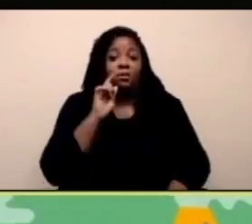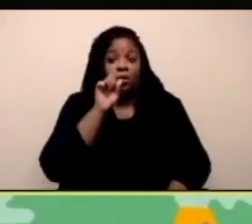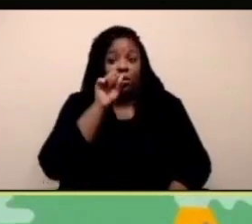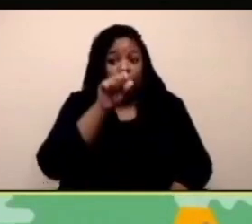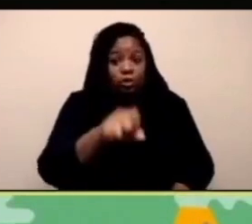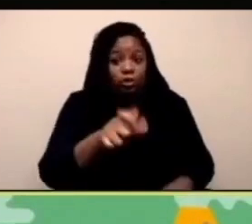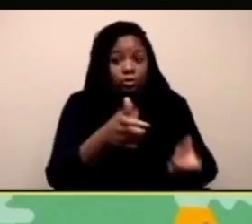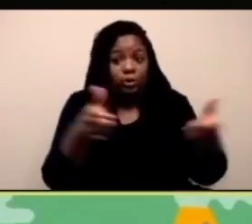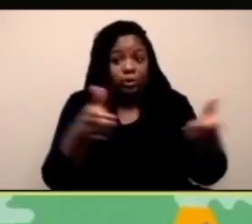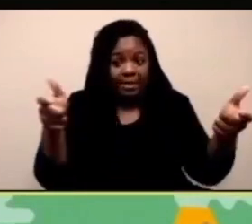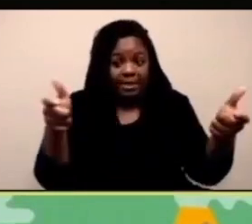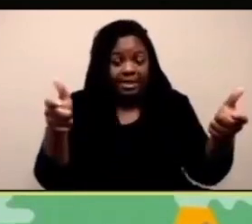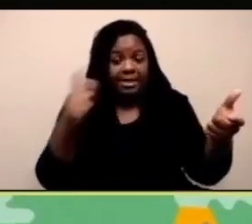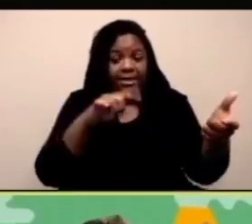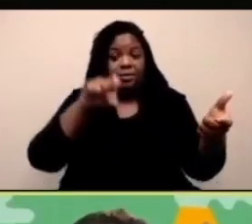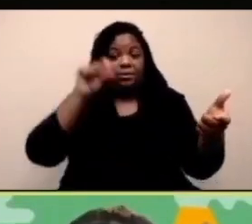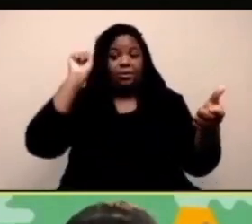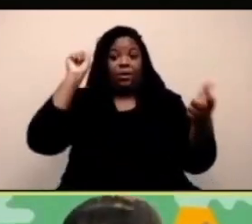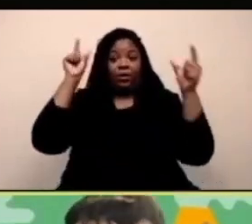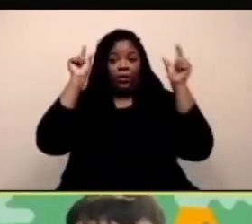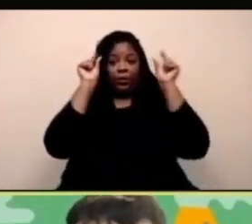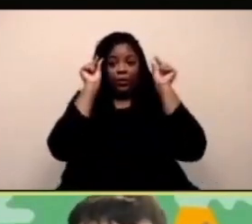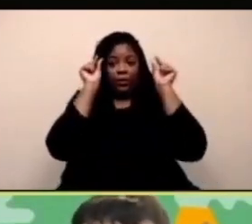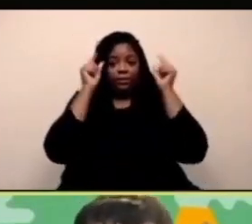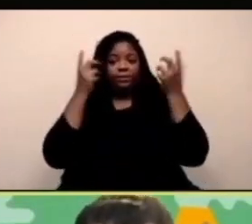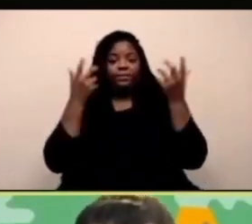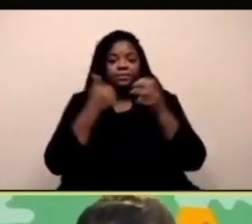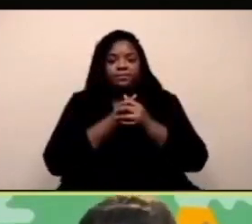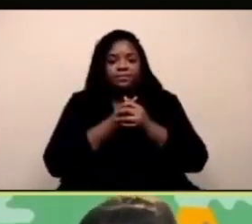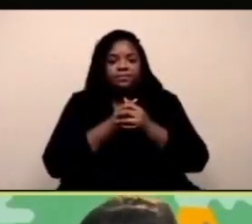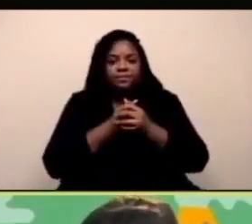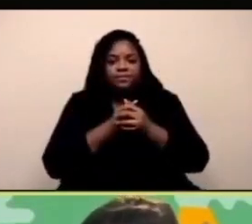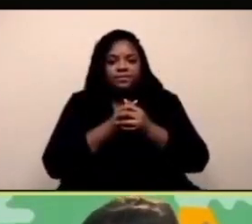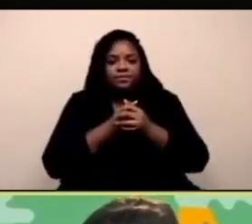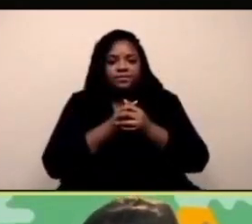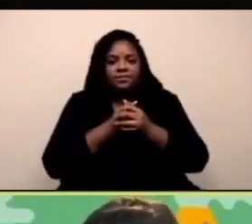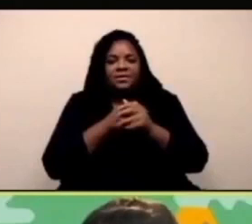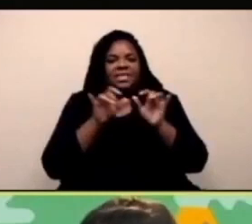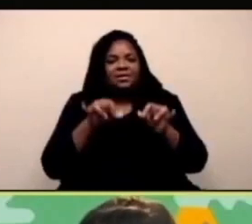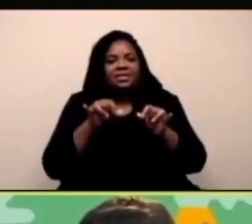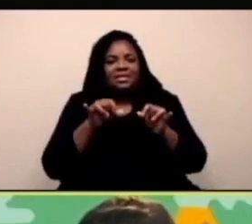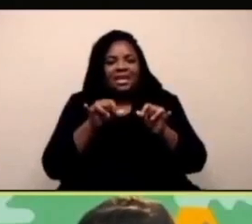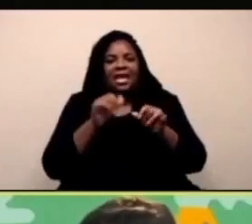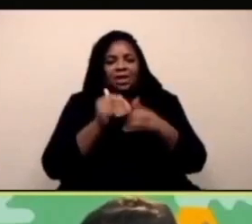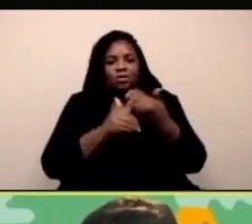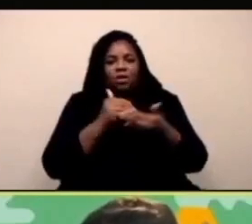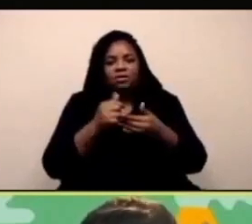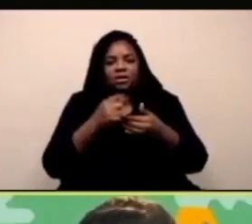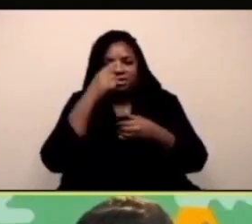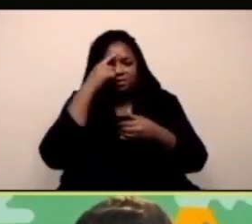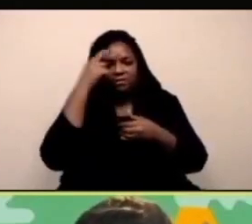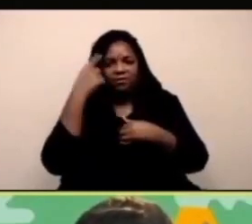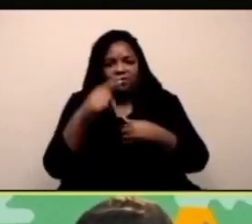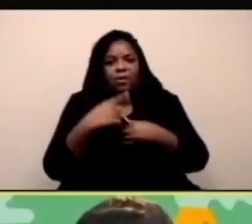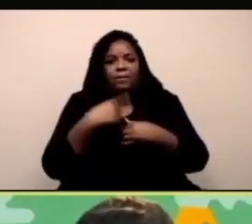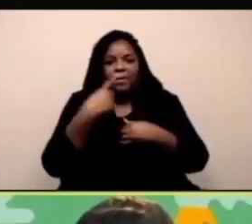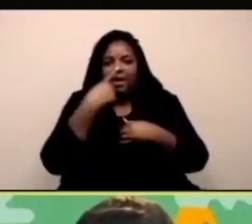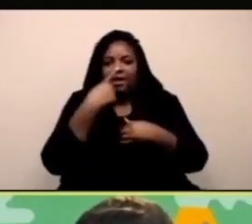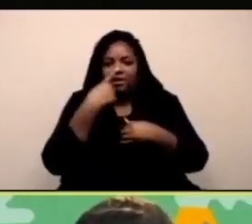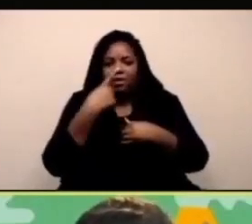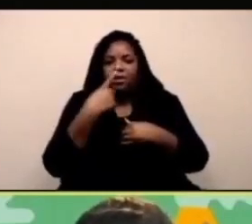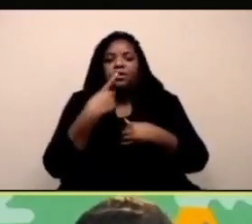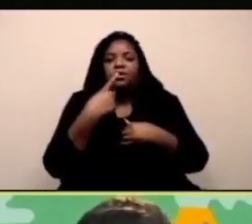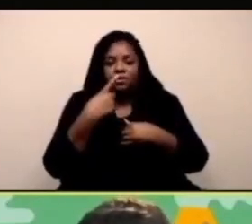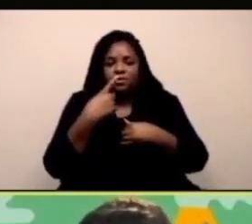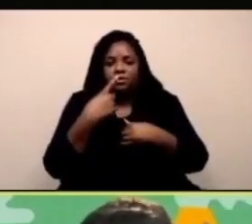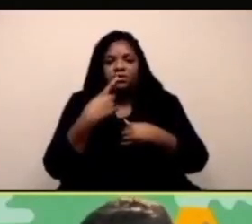misura adeguata. E adesso, quando mi allontano, quando mi allontano diventano più